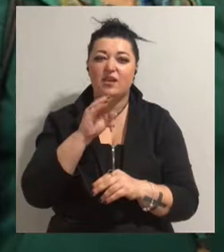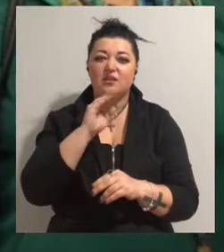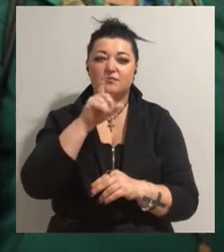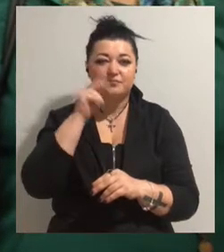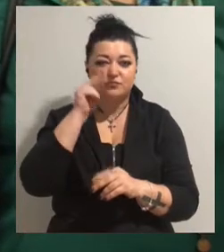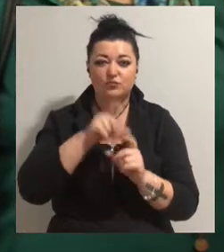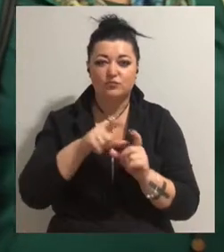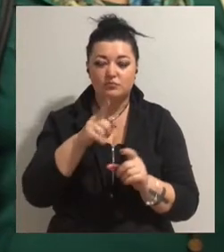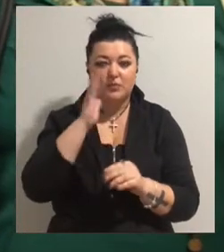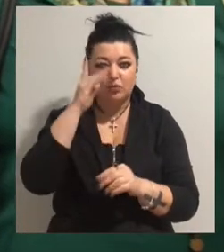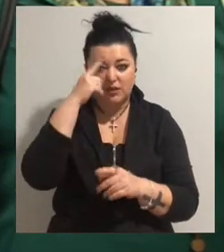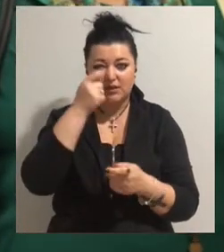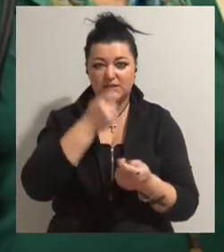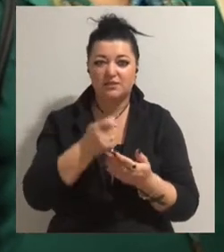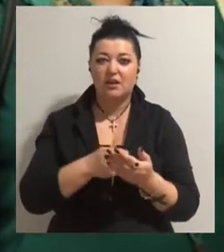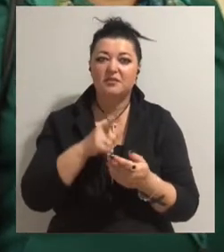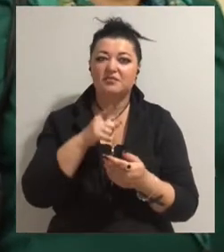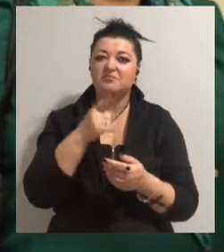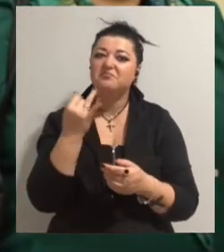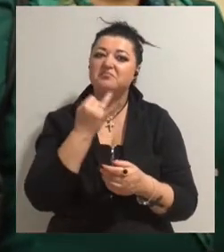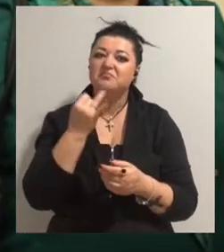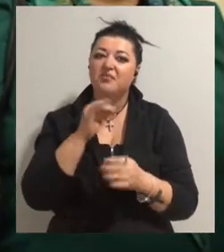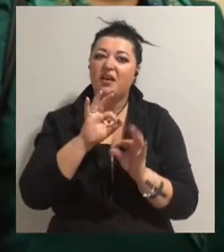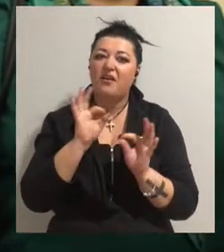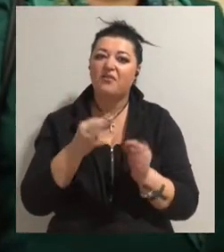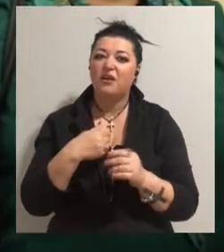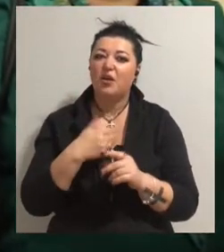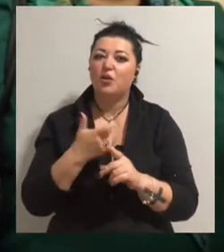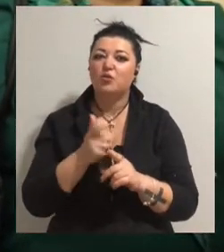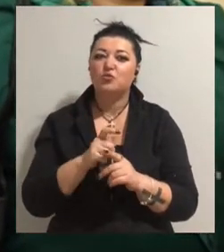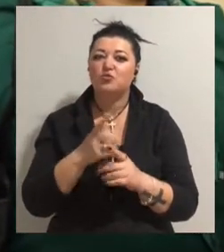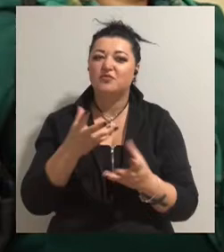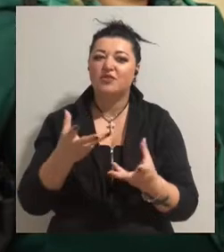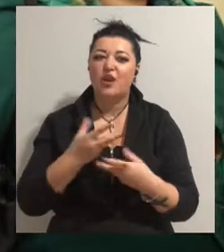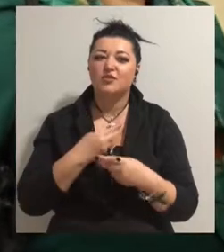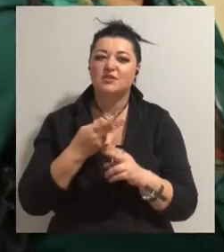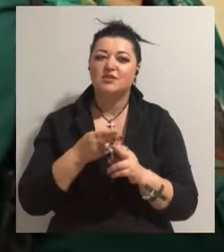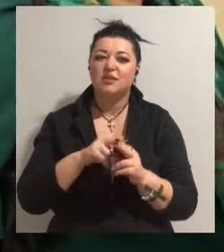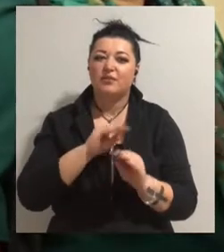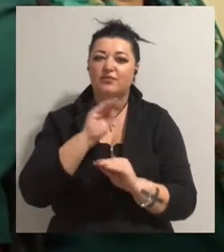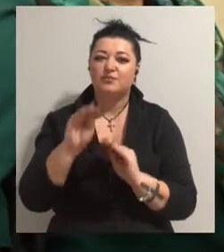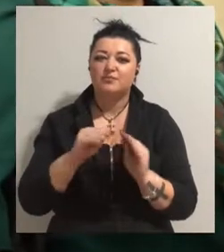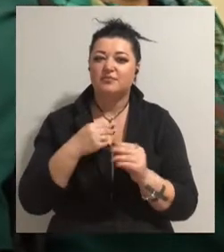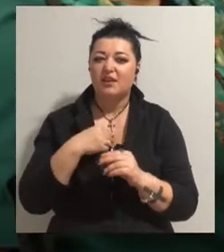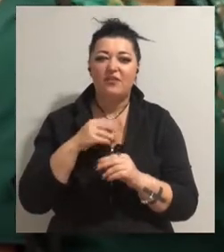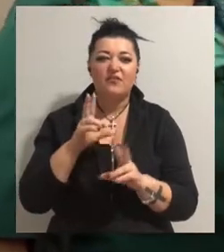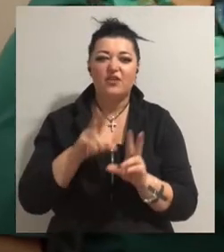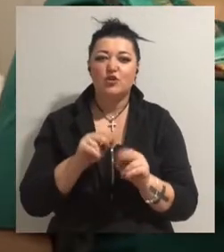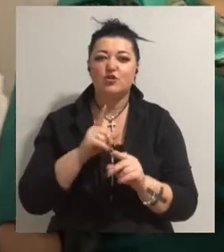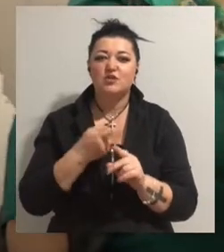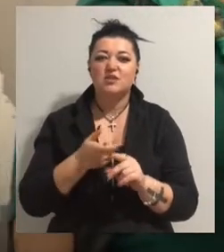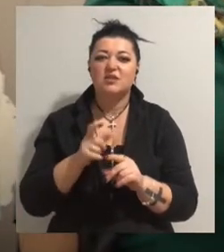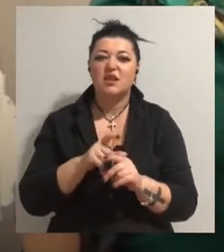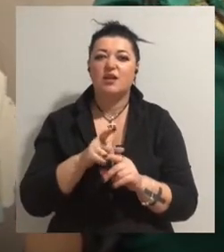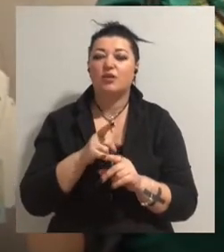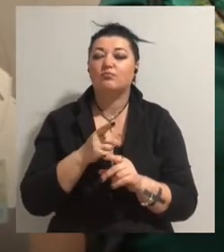дизайнера, зацікавило оформлення банерів. Я дуже вражена цим оформленням, я вважаю, що це дуже гарне оформлення